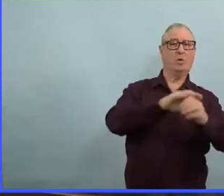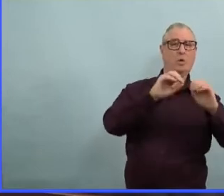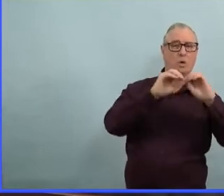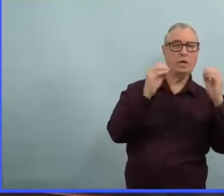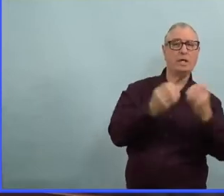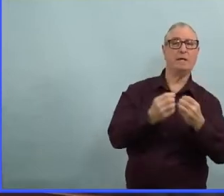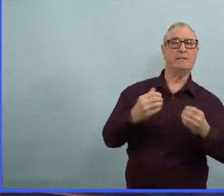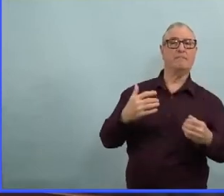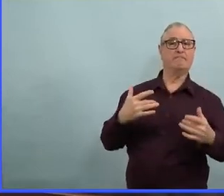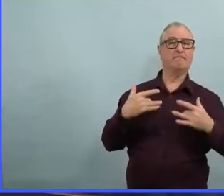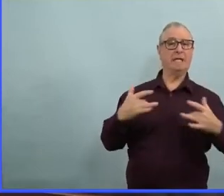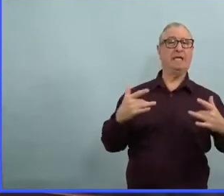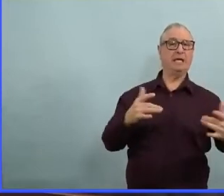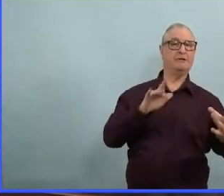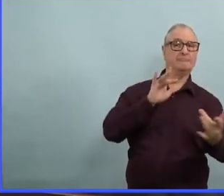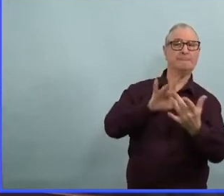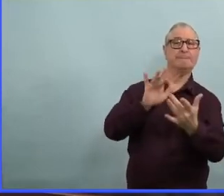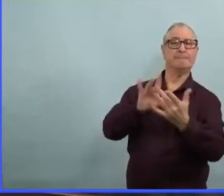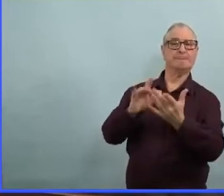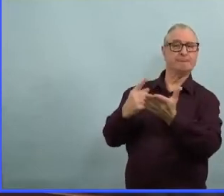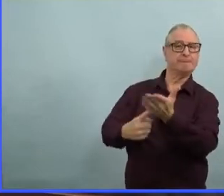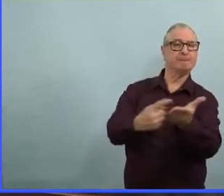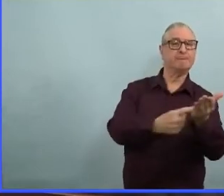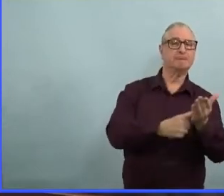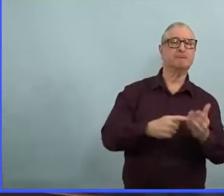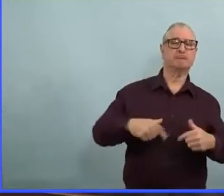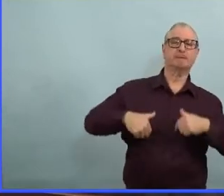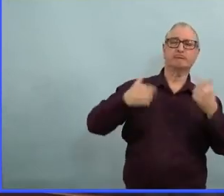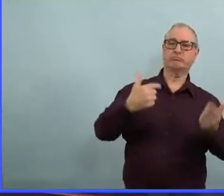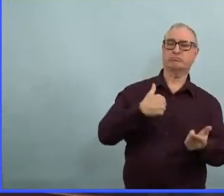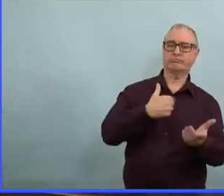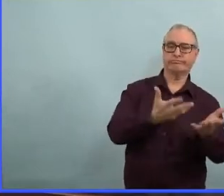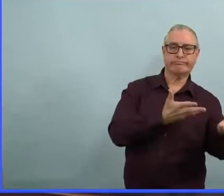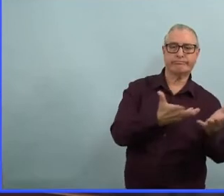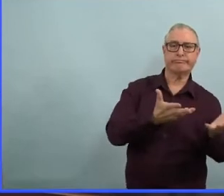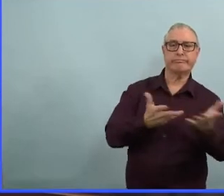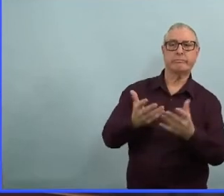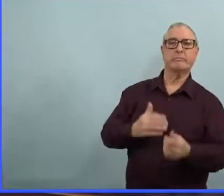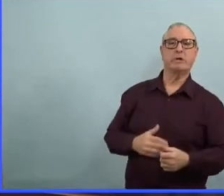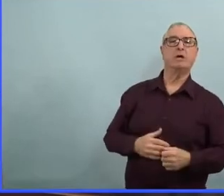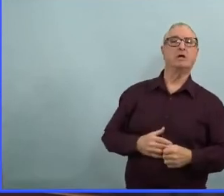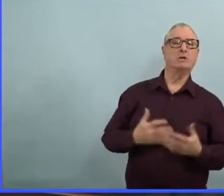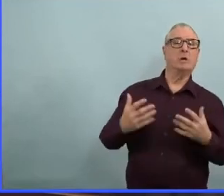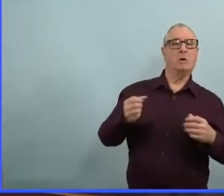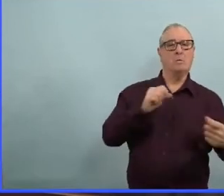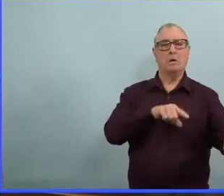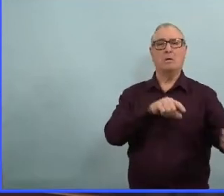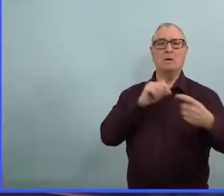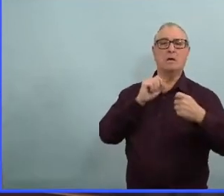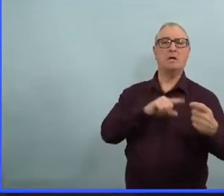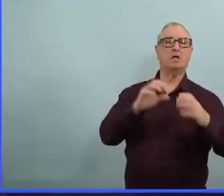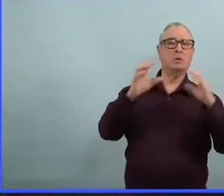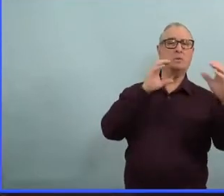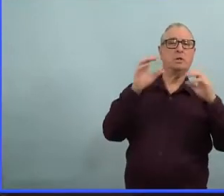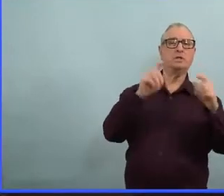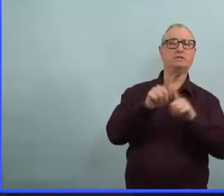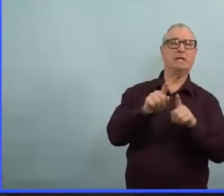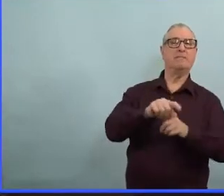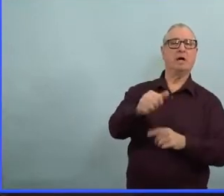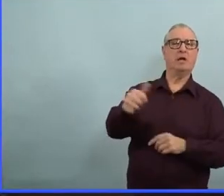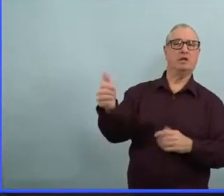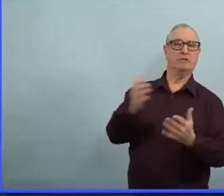avec ces personnes-là pour discuter des ordres de santé publique. Nous, on les contacte, eux, ils nous contactent et on le fait ça avec tous les intervenants.